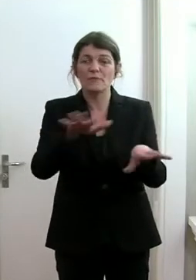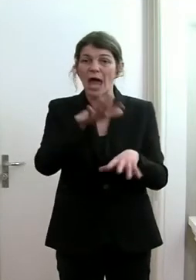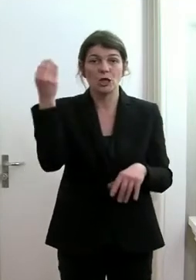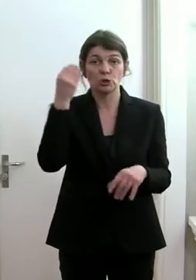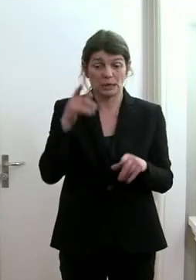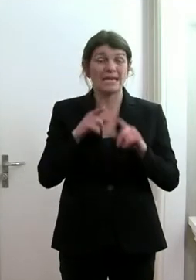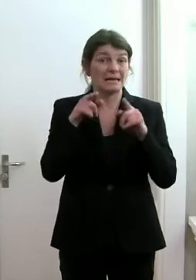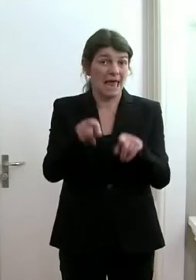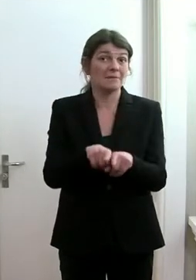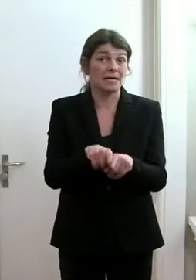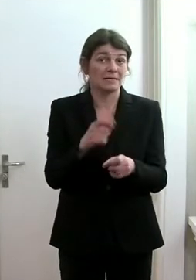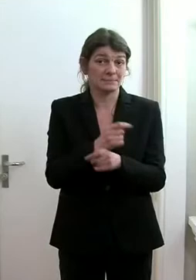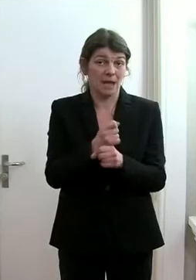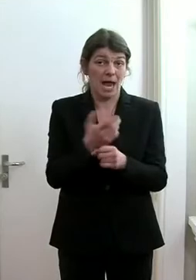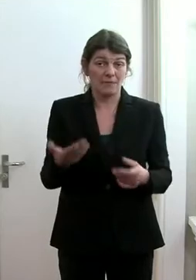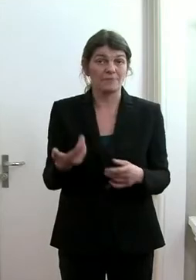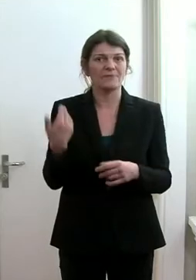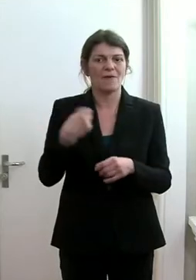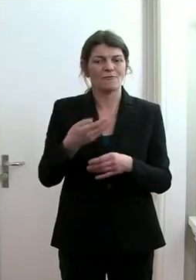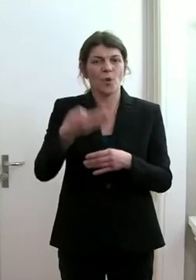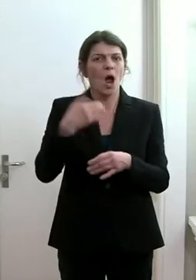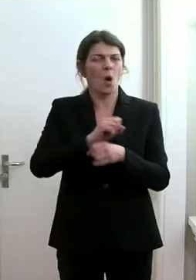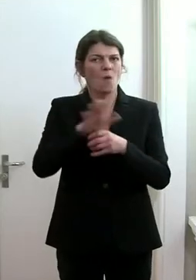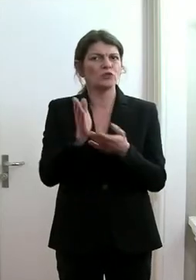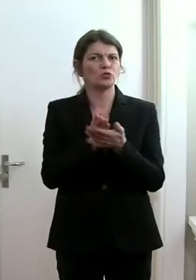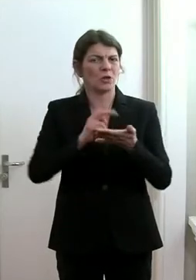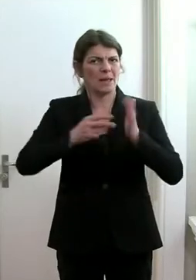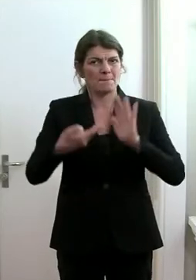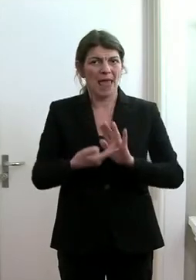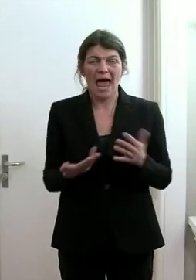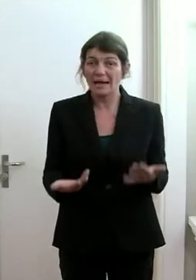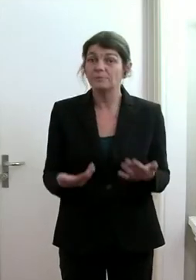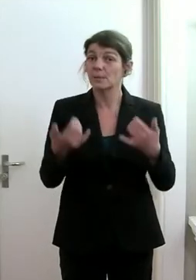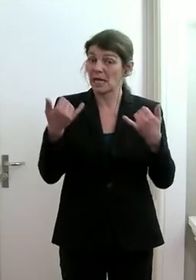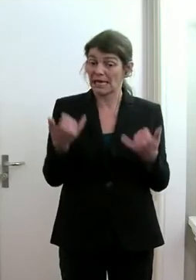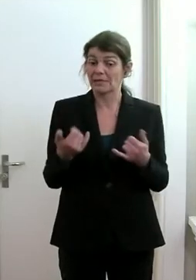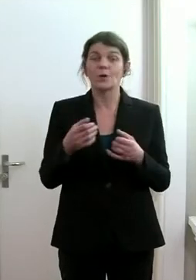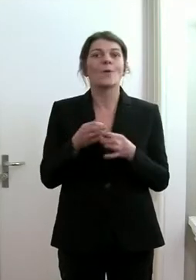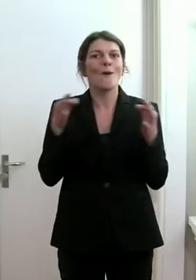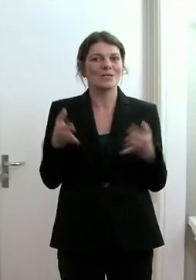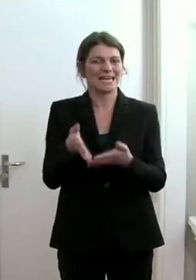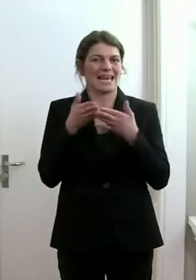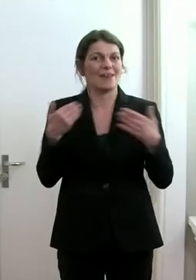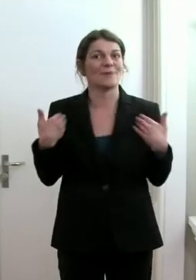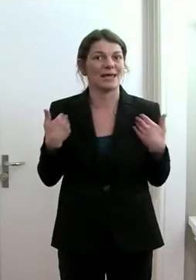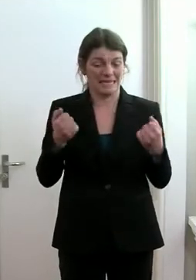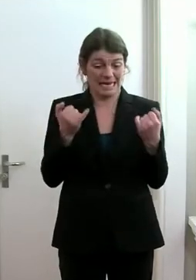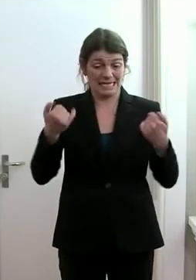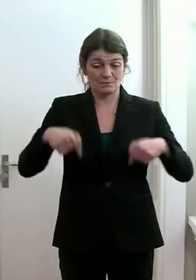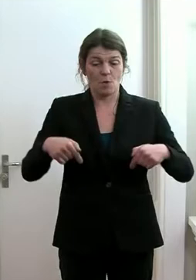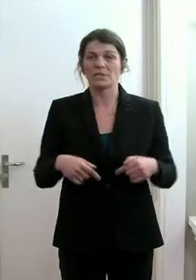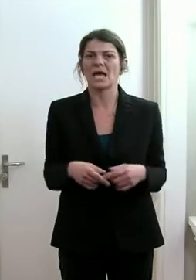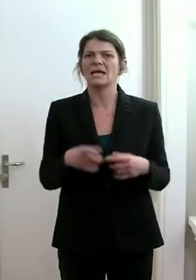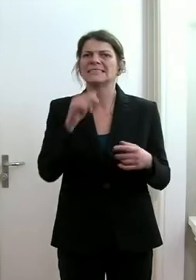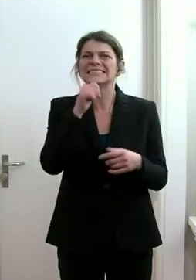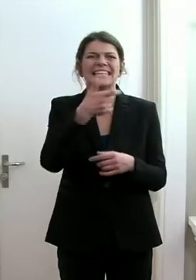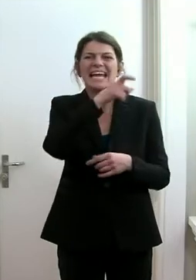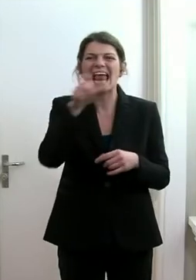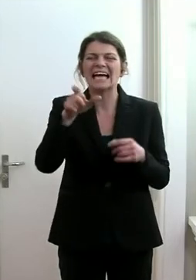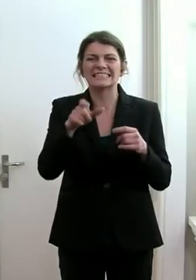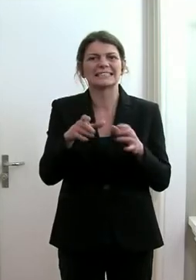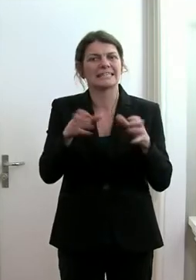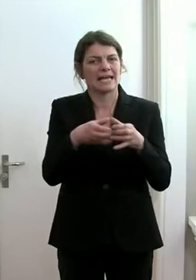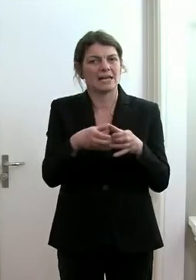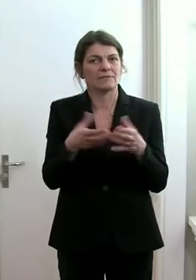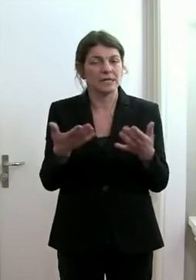ja parallel dazu machen. Das war vor Covid schon geplant. Und das hilft uns natürlich enorm, zum auch jetzt, im Moment sind es ja nicht Klassenthemen,